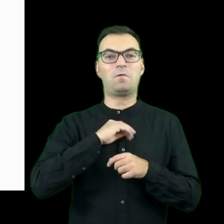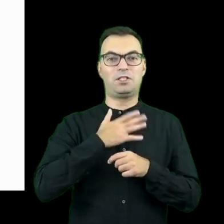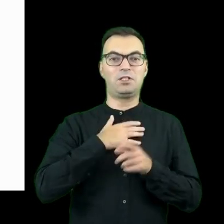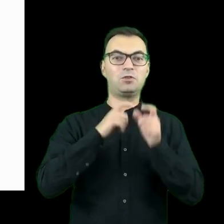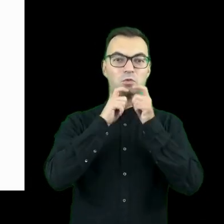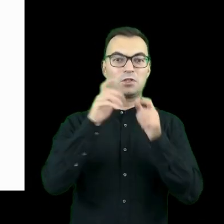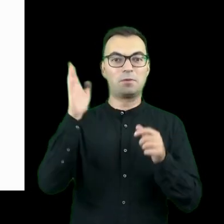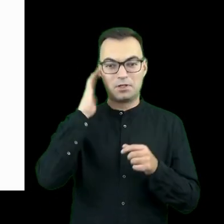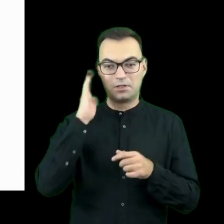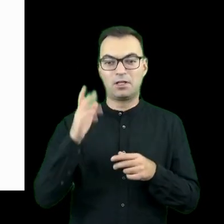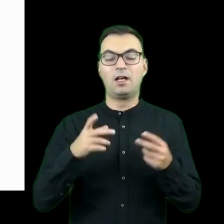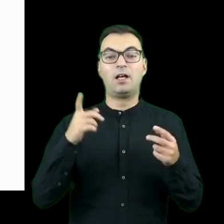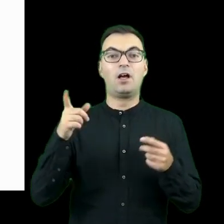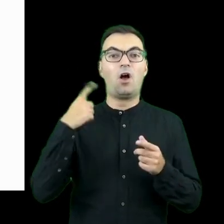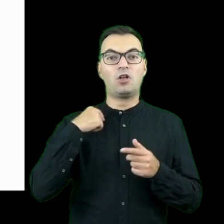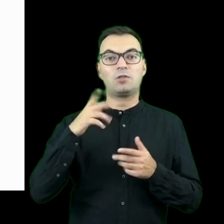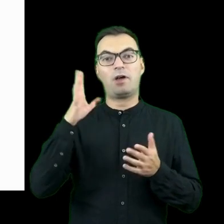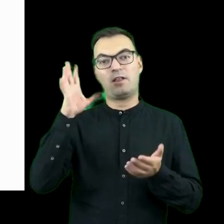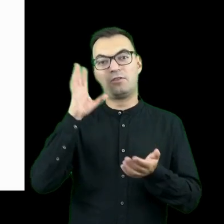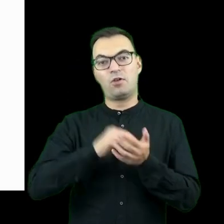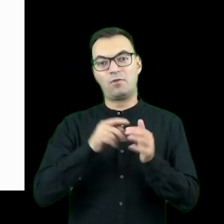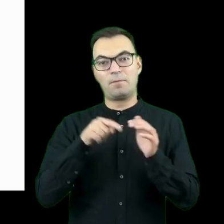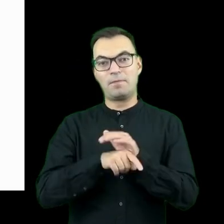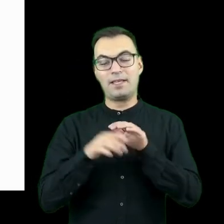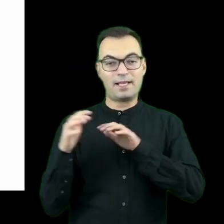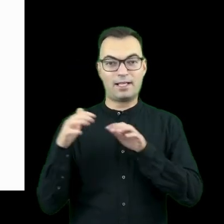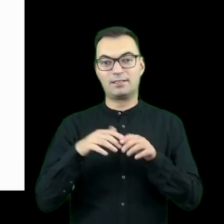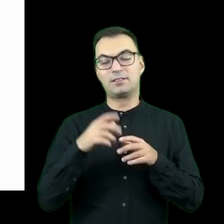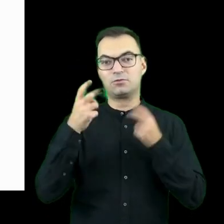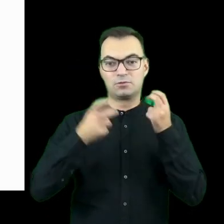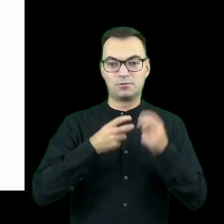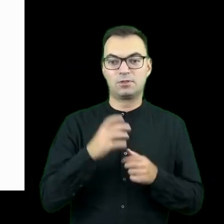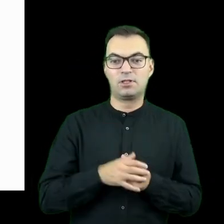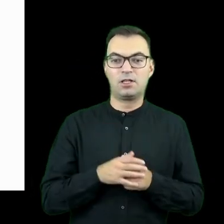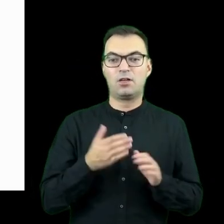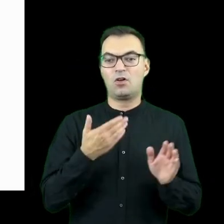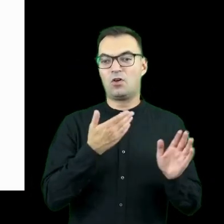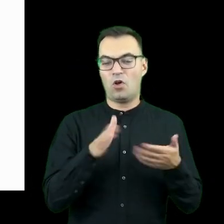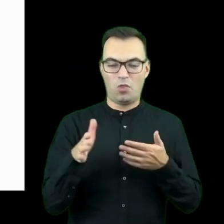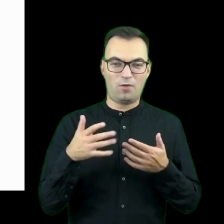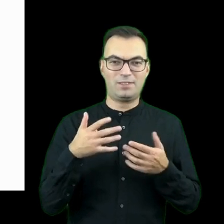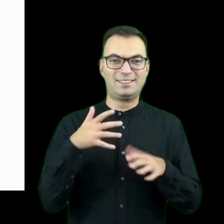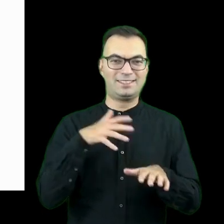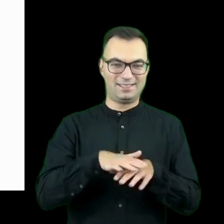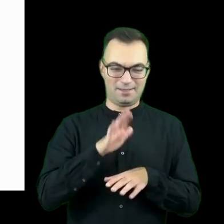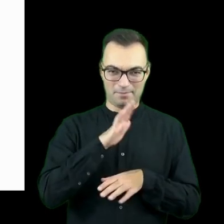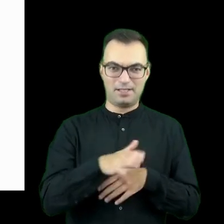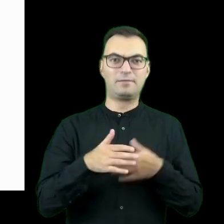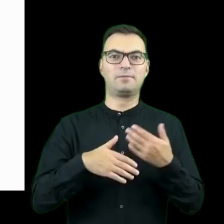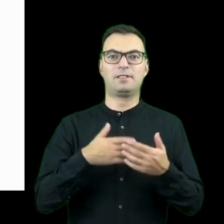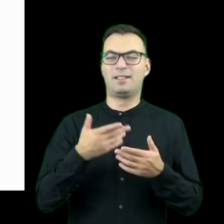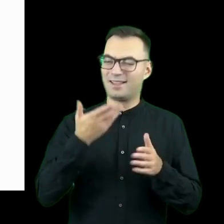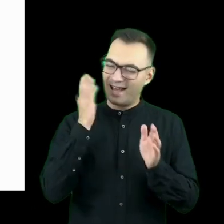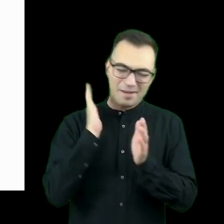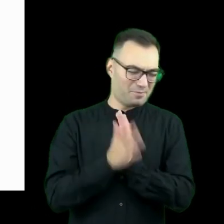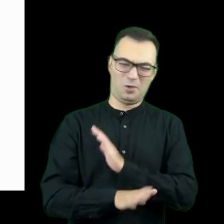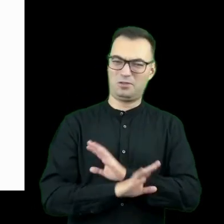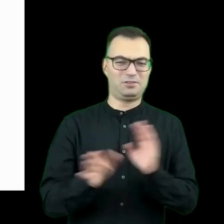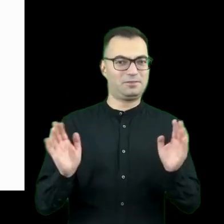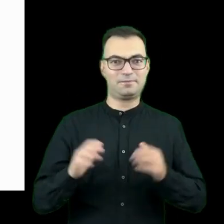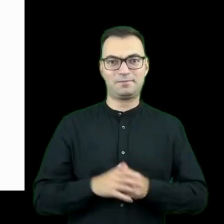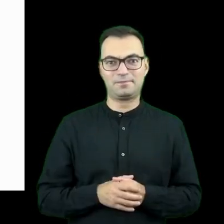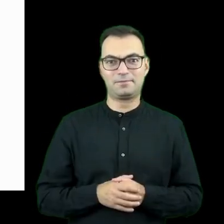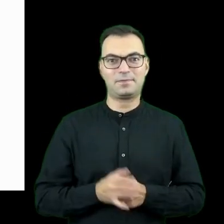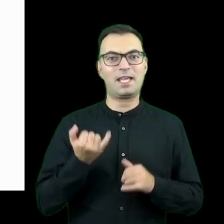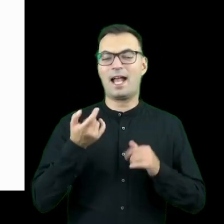właściciela i szukanie mieszkania przez osoby z doświadczeniem migrańskim. Zbudowali to na gotowym silniku technologicznym możliwie jak najprostszy sposób,